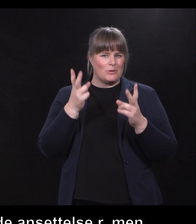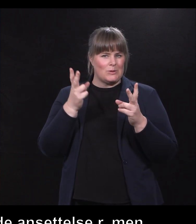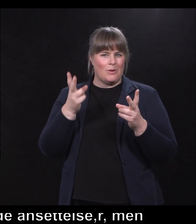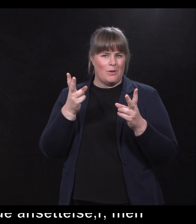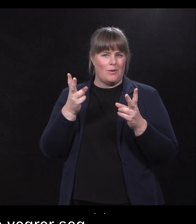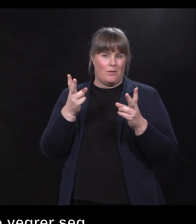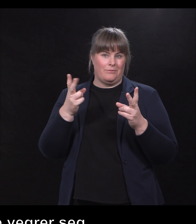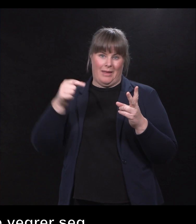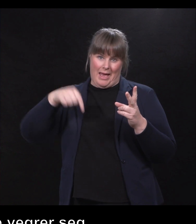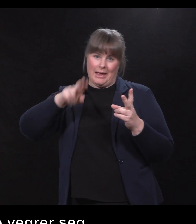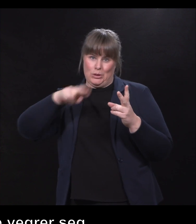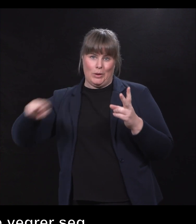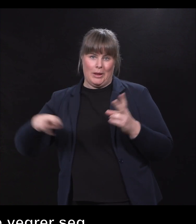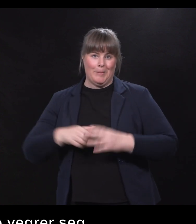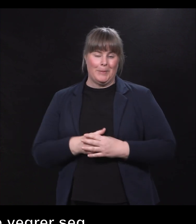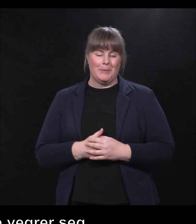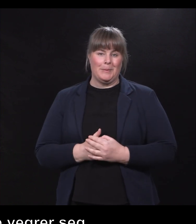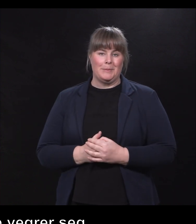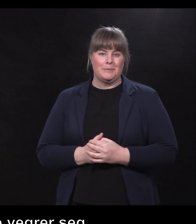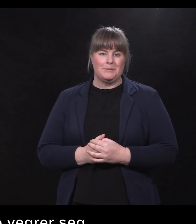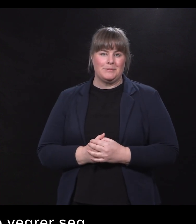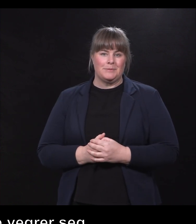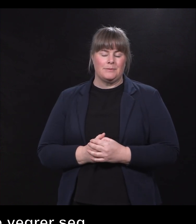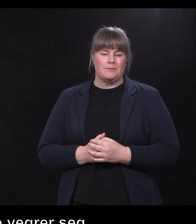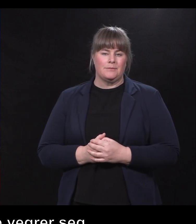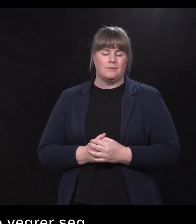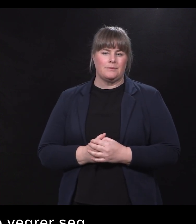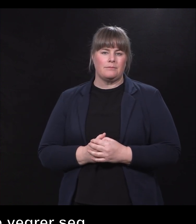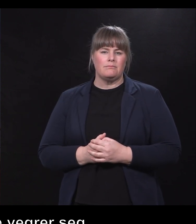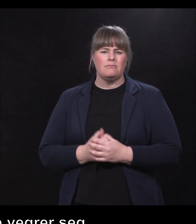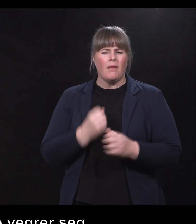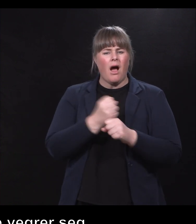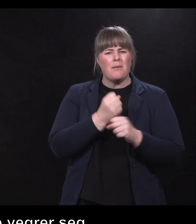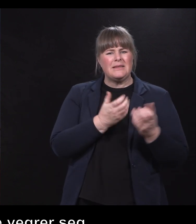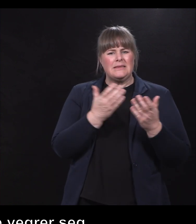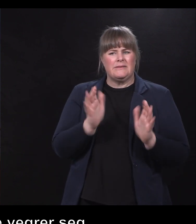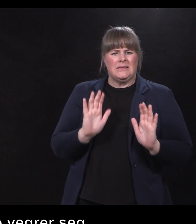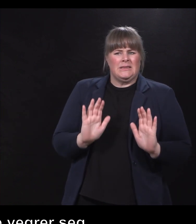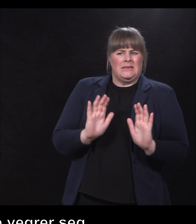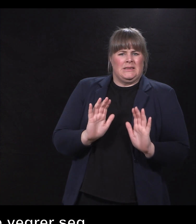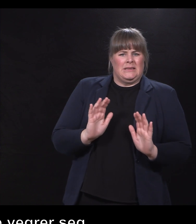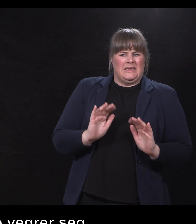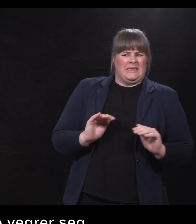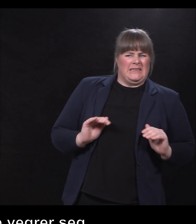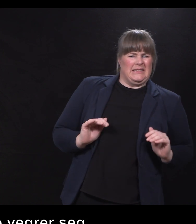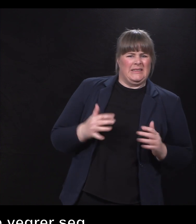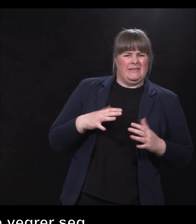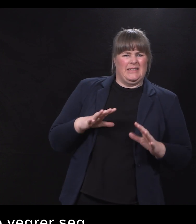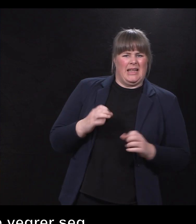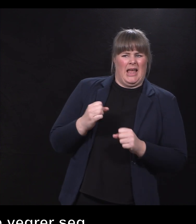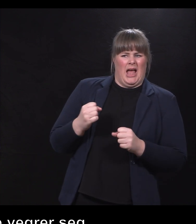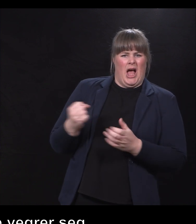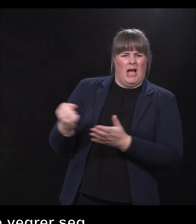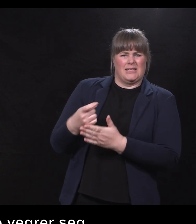også for norske forhold. Hvorfor tror du arbeidsgiverne vegler seg for å ansette mennesker med funksjonsnedsettelser i arbeidslivet?